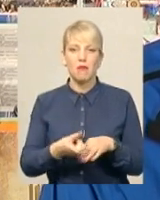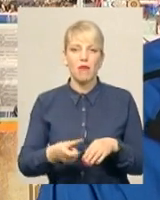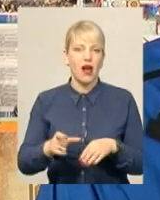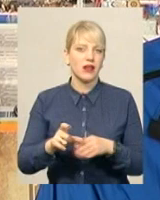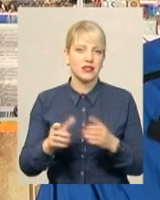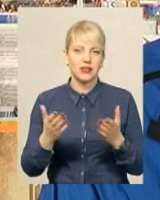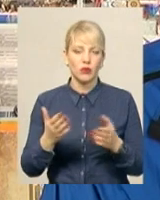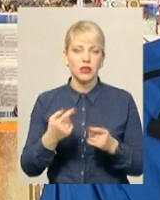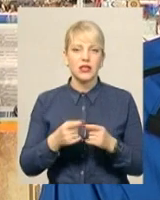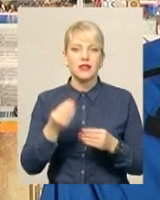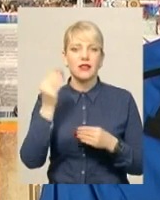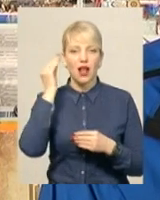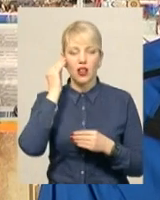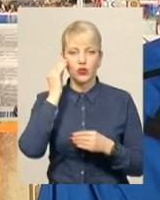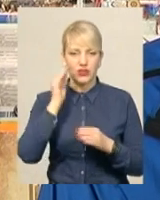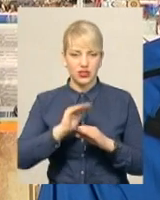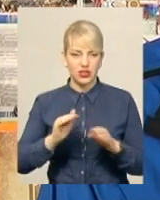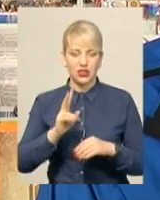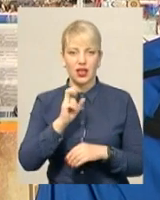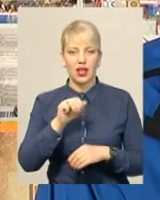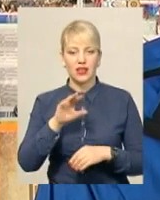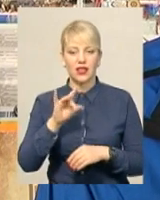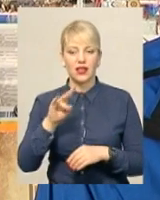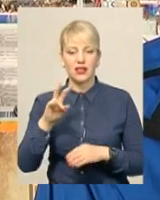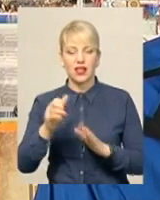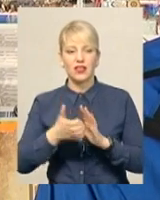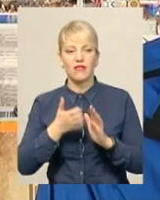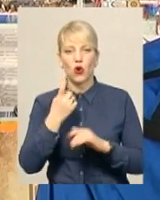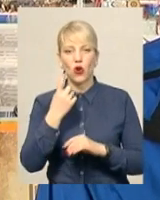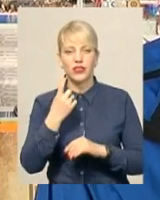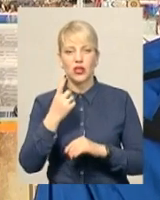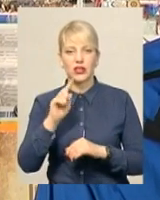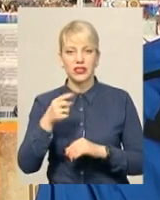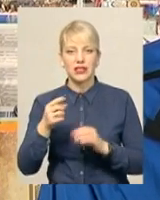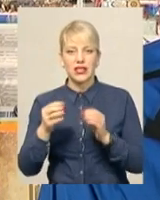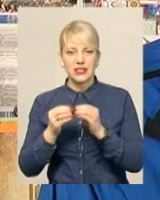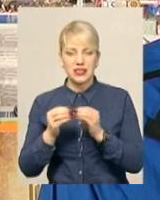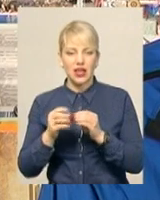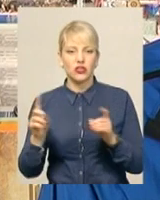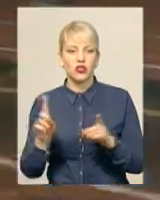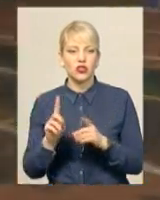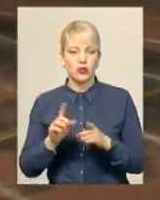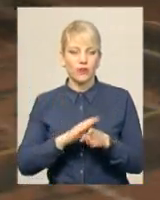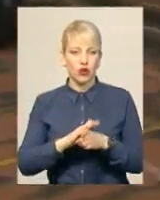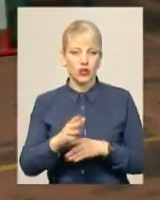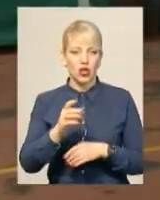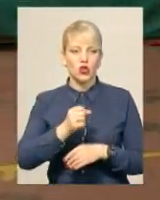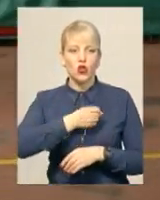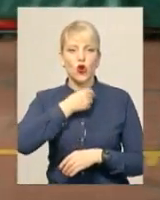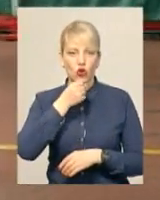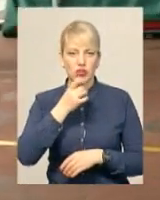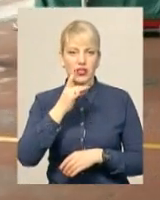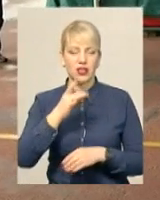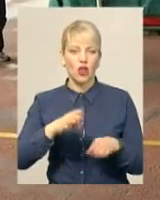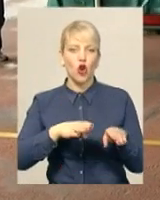талановитіші. Катерині не вистачило 1,10 до виконання третього дорослого розряду. І в тернопільського